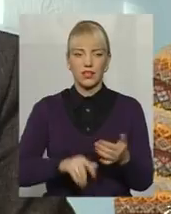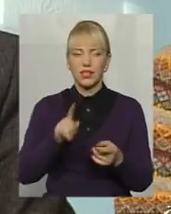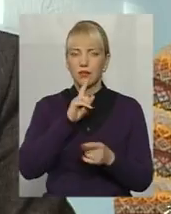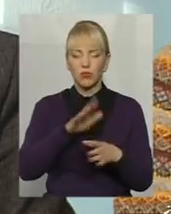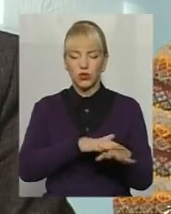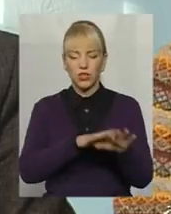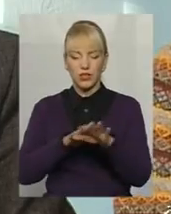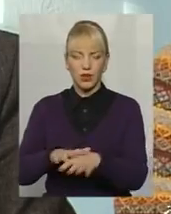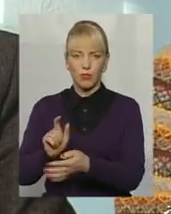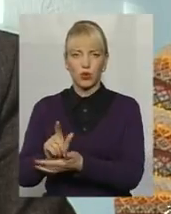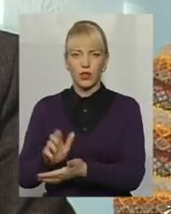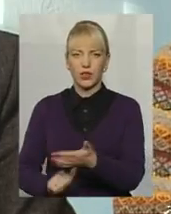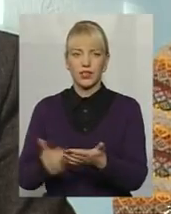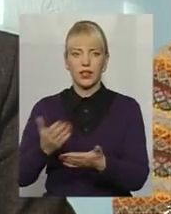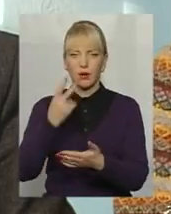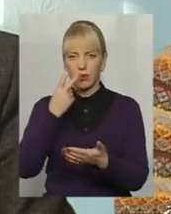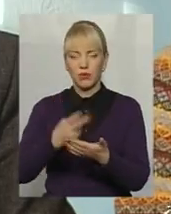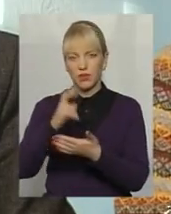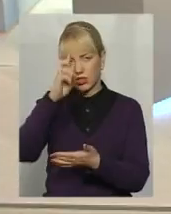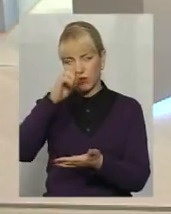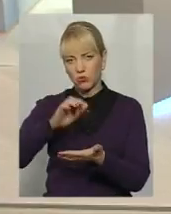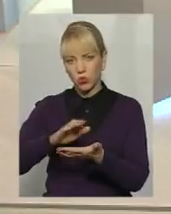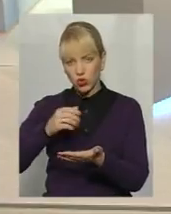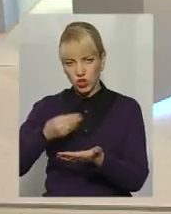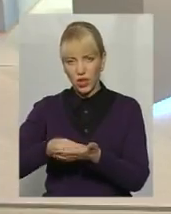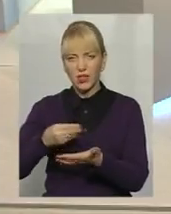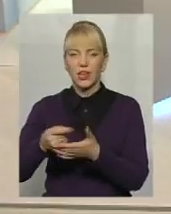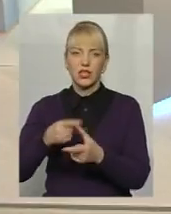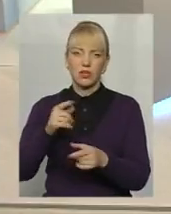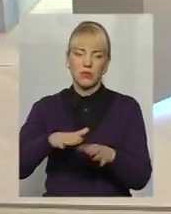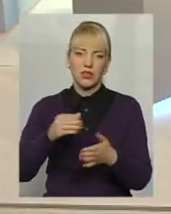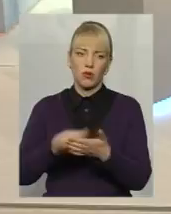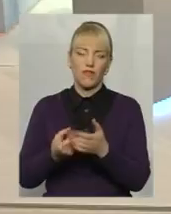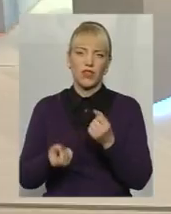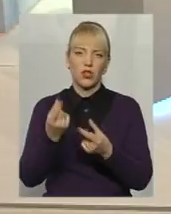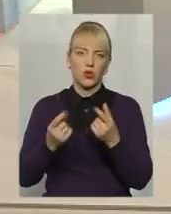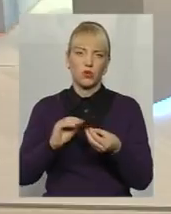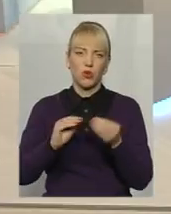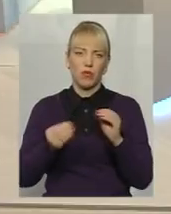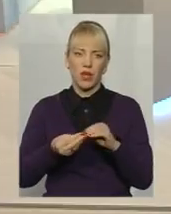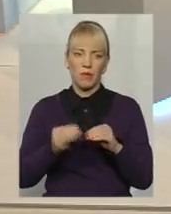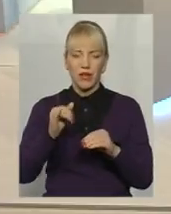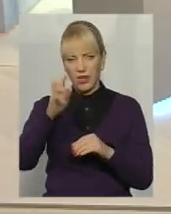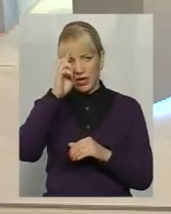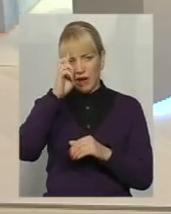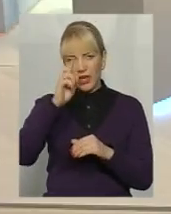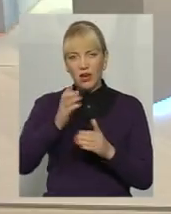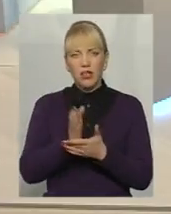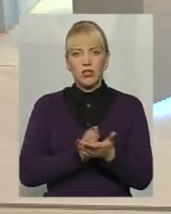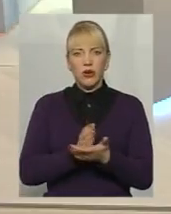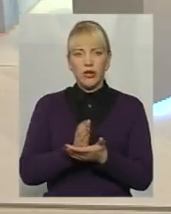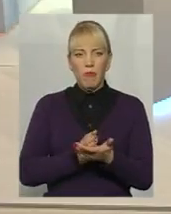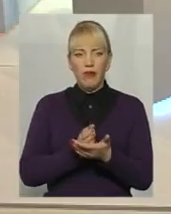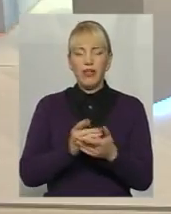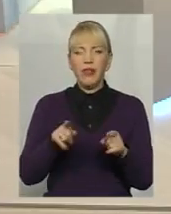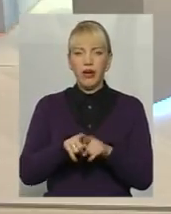сума податку, яка передбачається в державному бюджеті чи місцевому бюджету, відповідно, виникнуть проблеми і державних службовців. Такий ризик